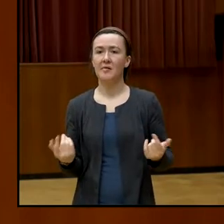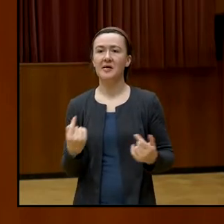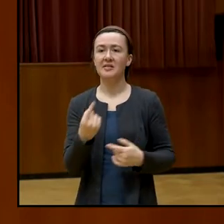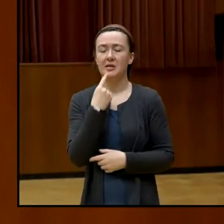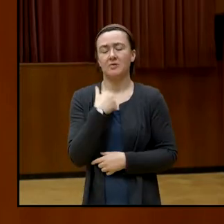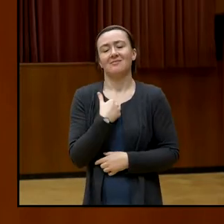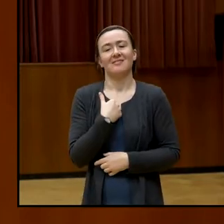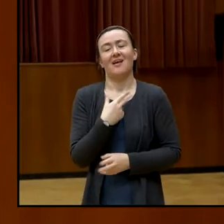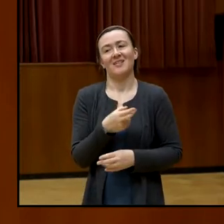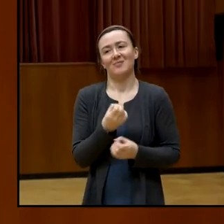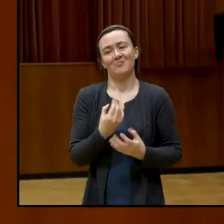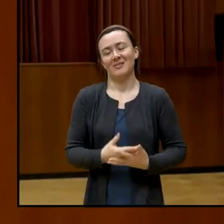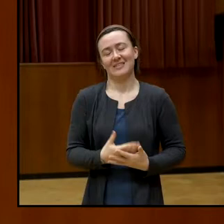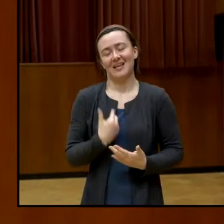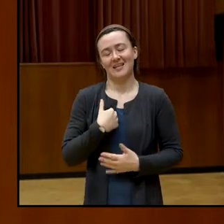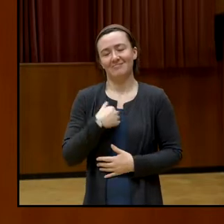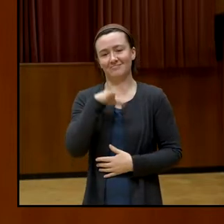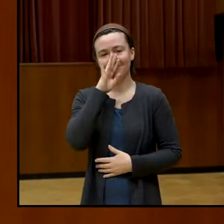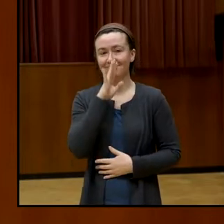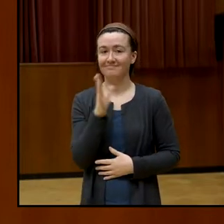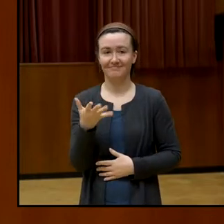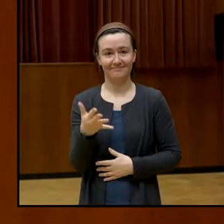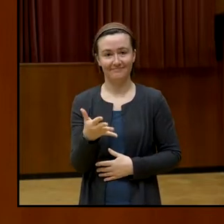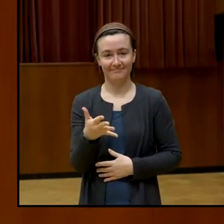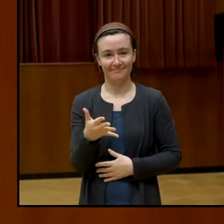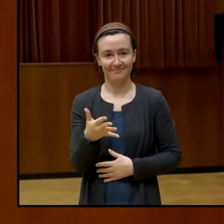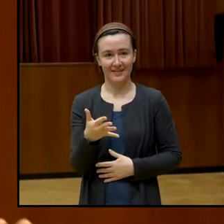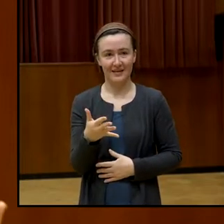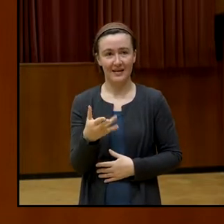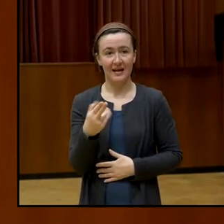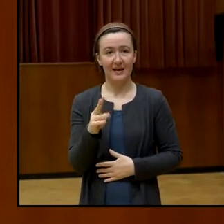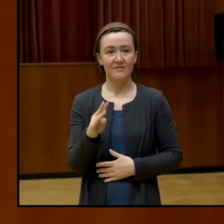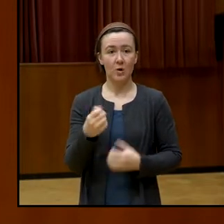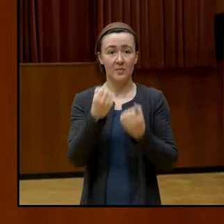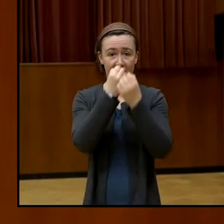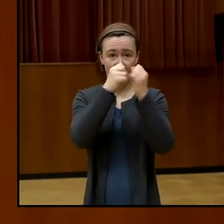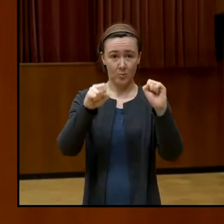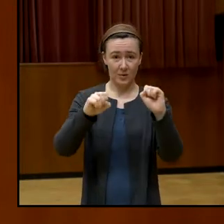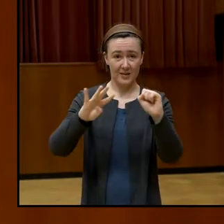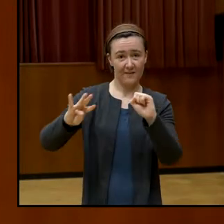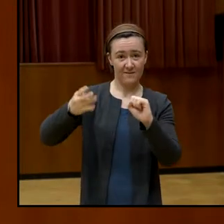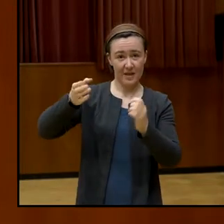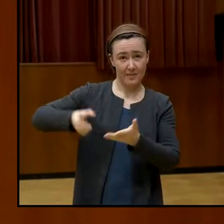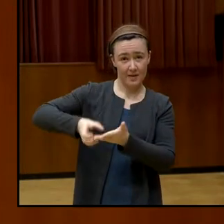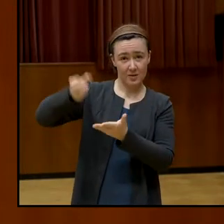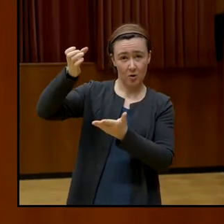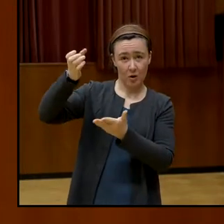nicht passieren. Denn verlieren wir die vierte Säule der Demokratie,